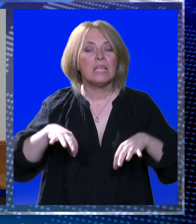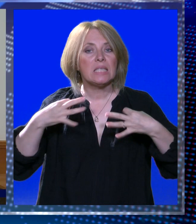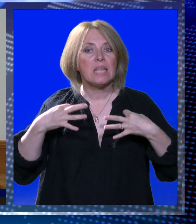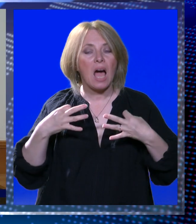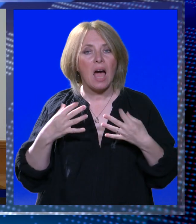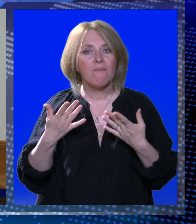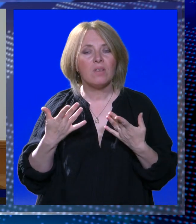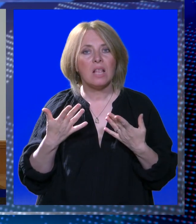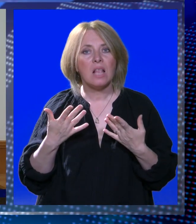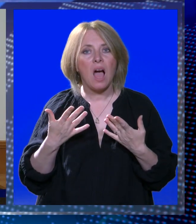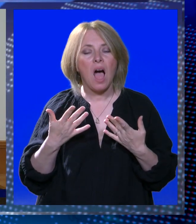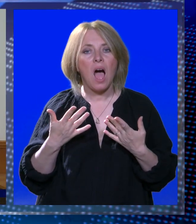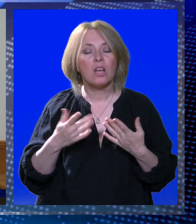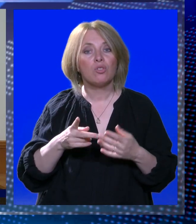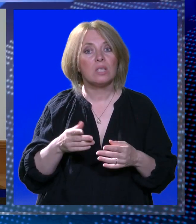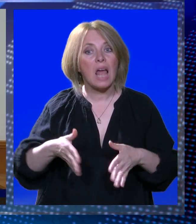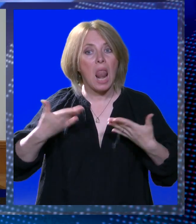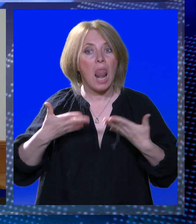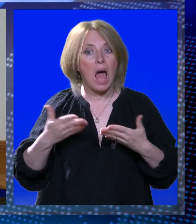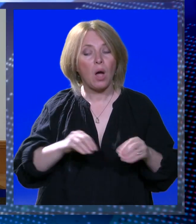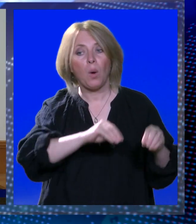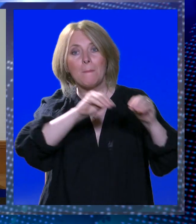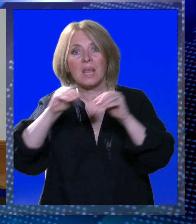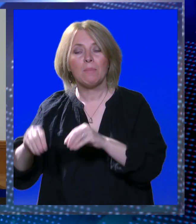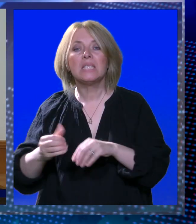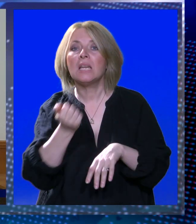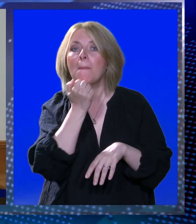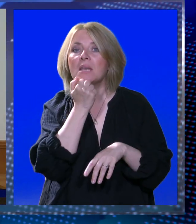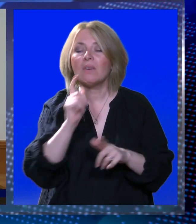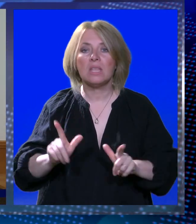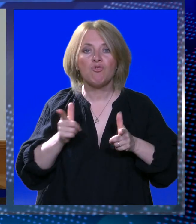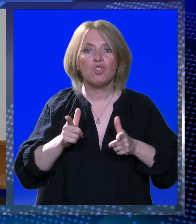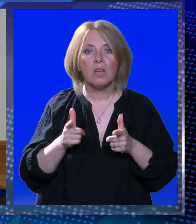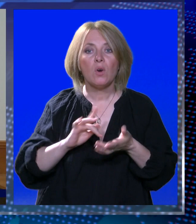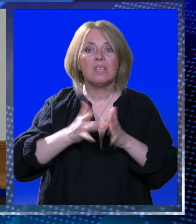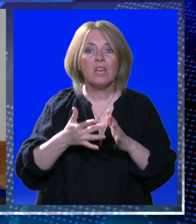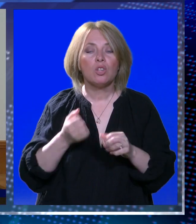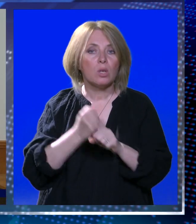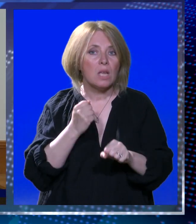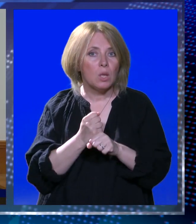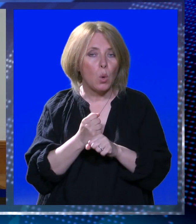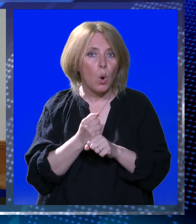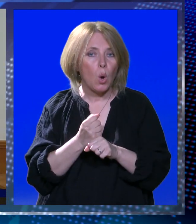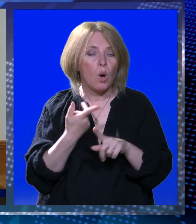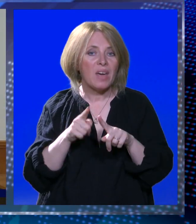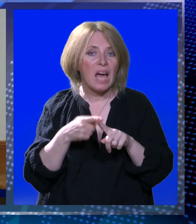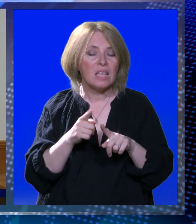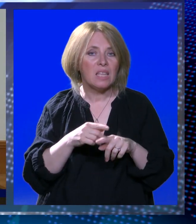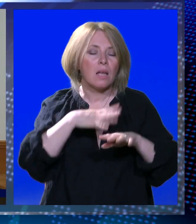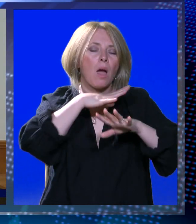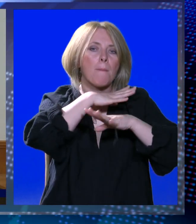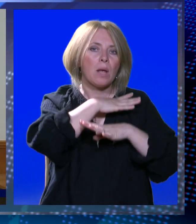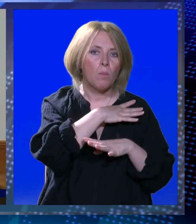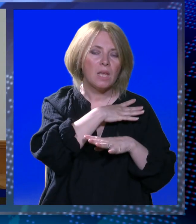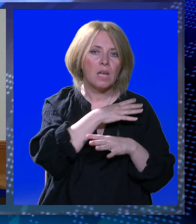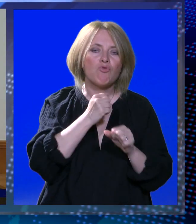sagorjevanja je upravo što se on vrlo lako preliji na privatni život. Znači sve ono što nam se dogodi zbog te neke